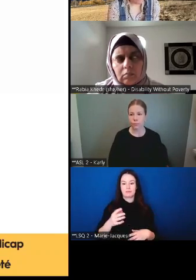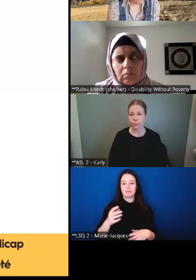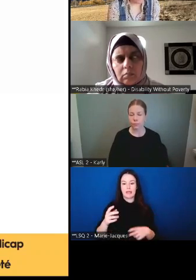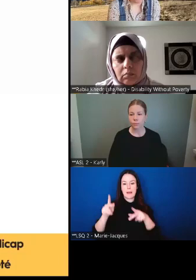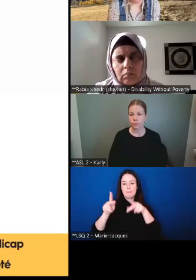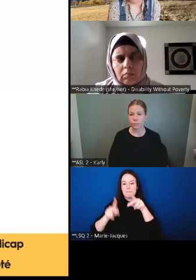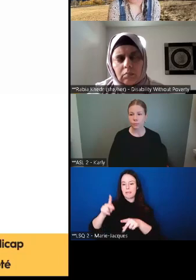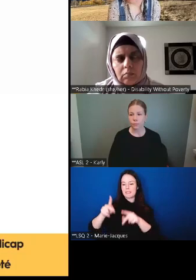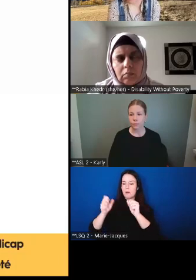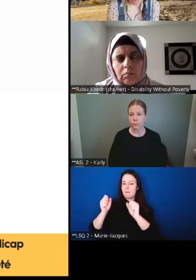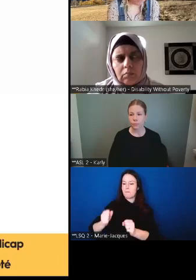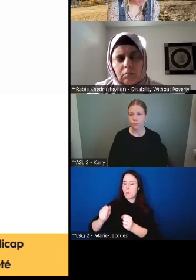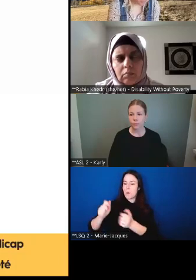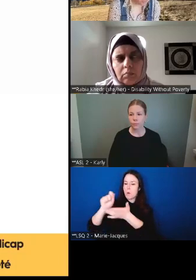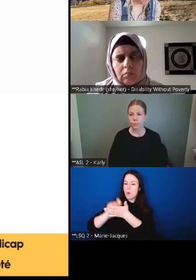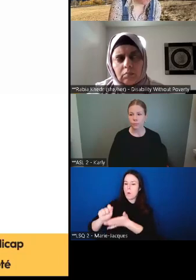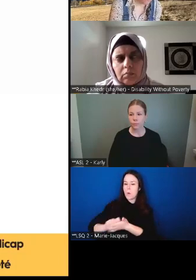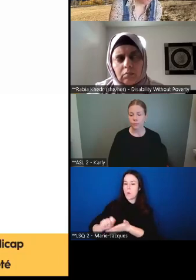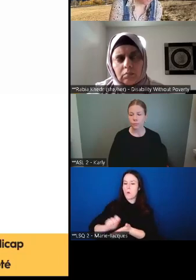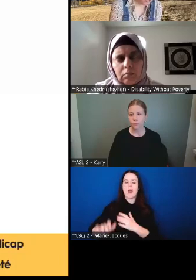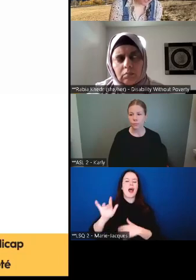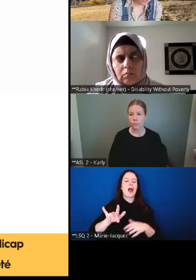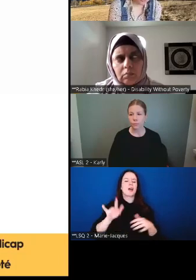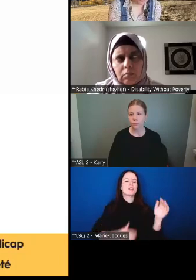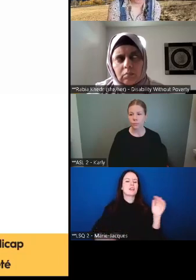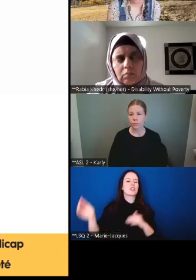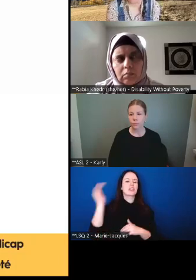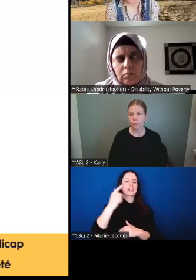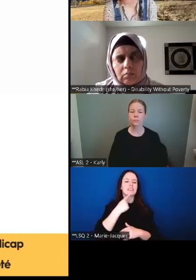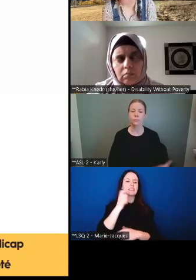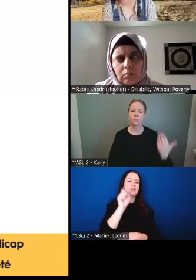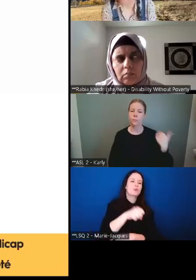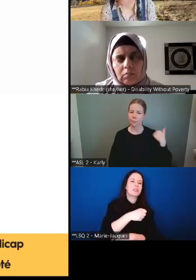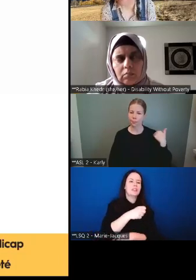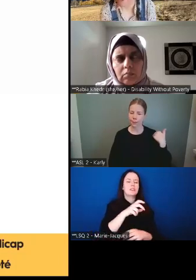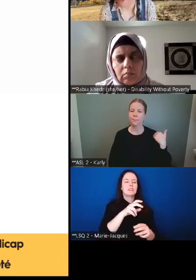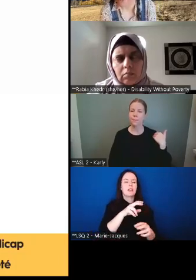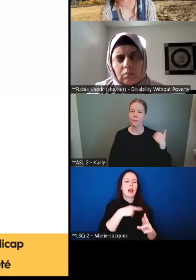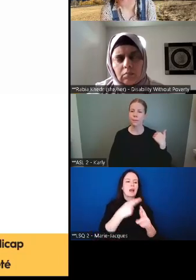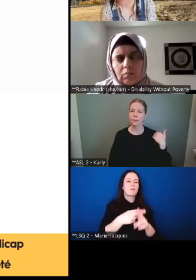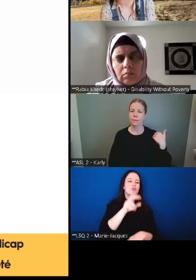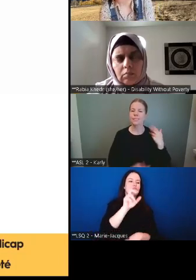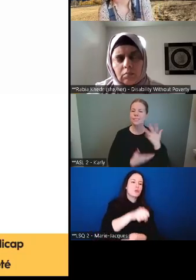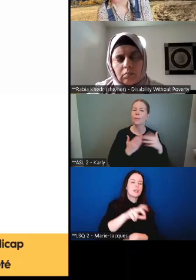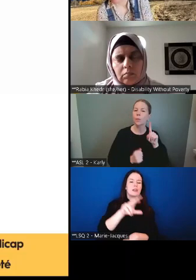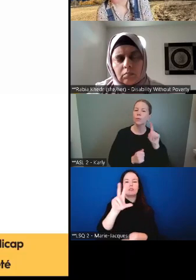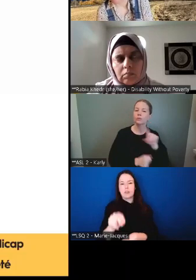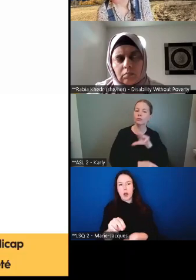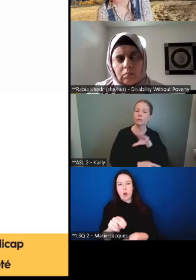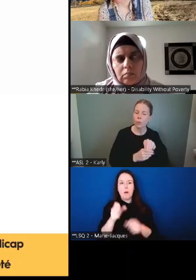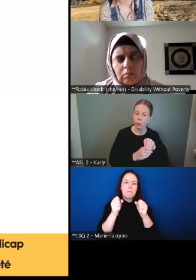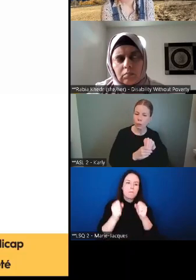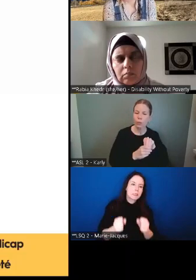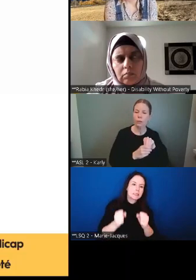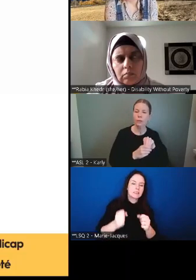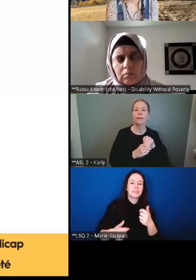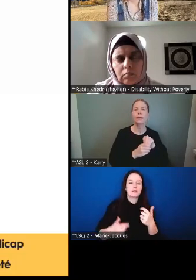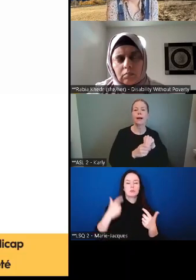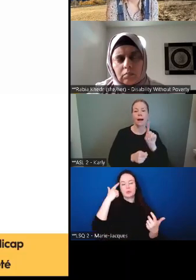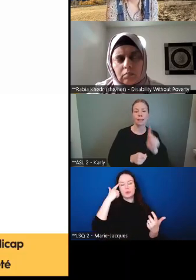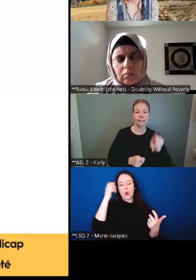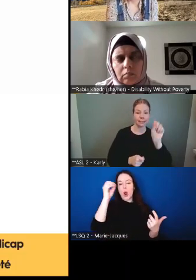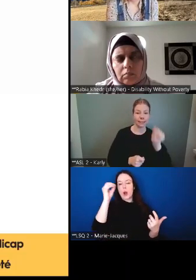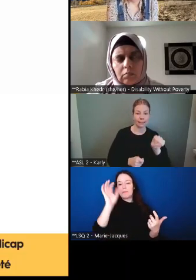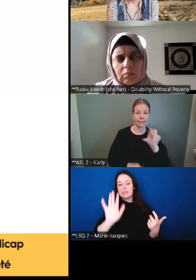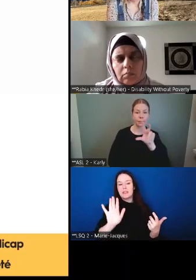écrire, parce que la plupart des questions étaient oui, non, peut-être, pensez-vous que les